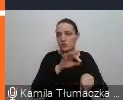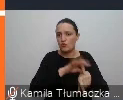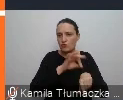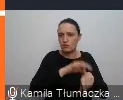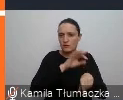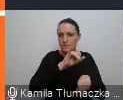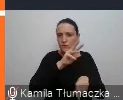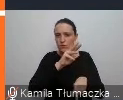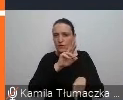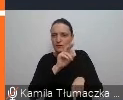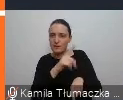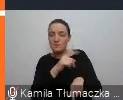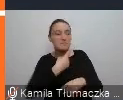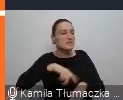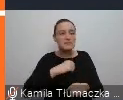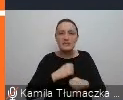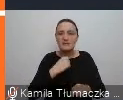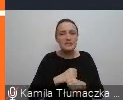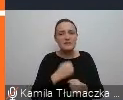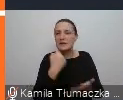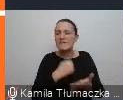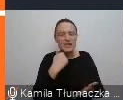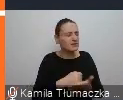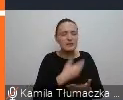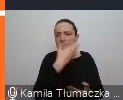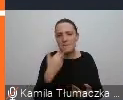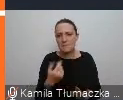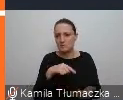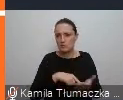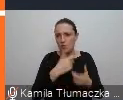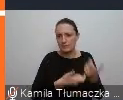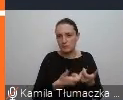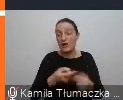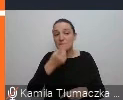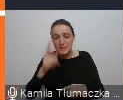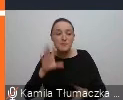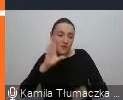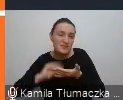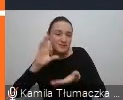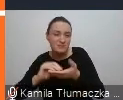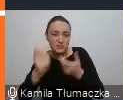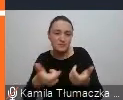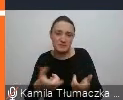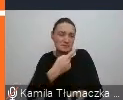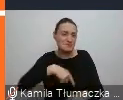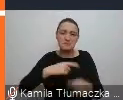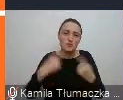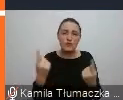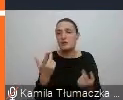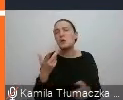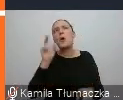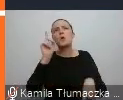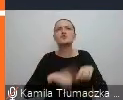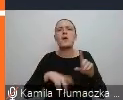IWRD, że nie mamy prawa tego robić, a my wciąż to robimy i żyjemy w takim przekonaniu, że to jest nic